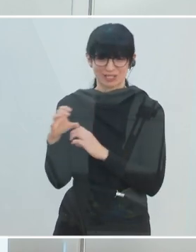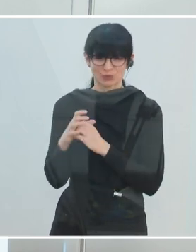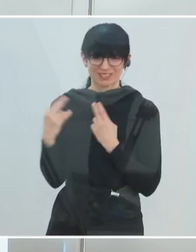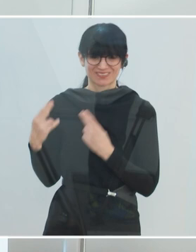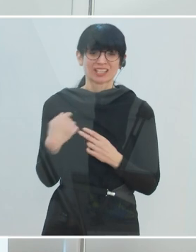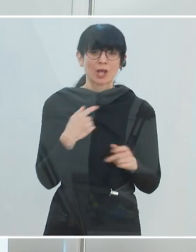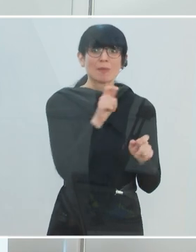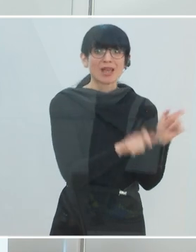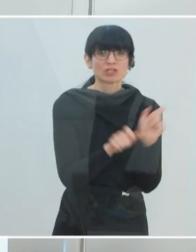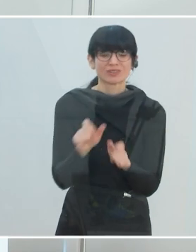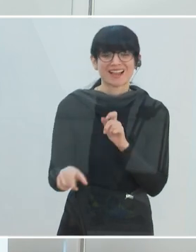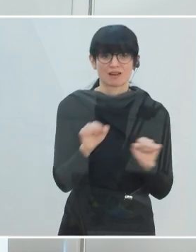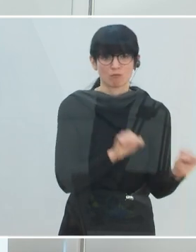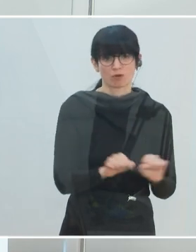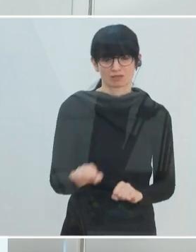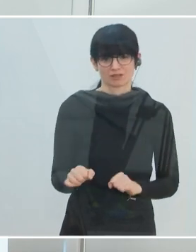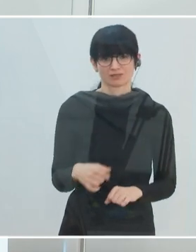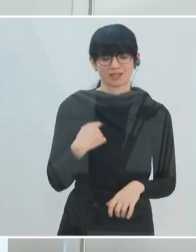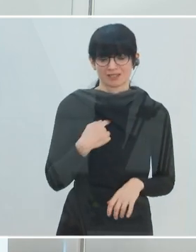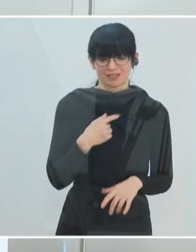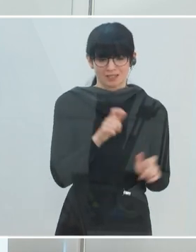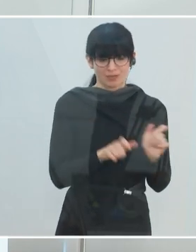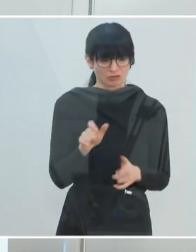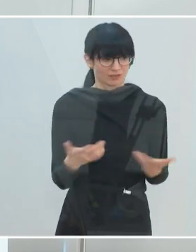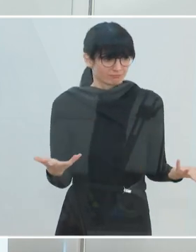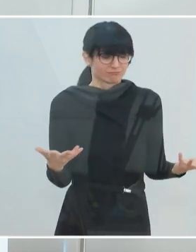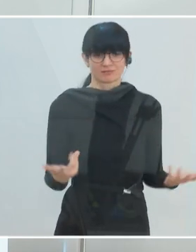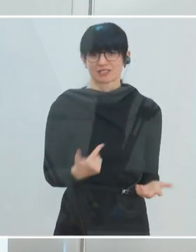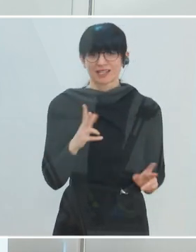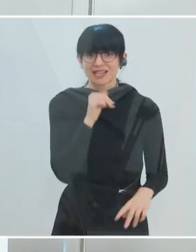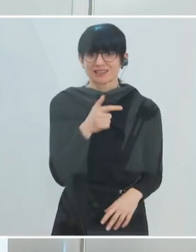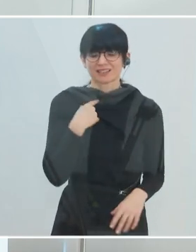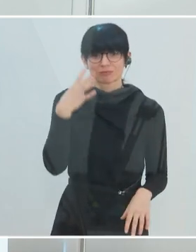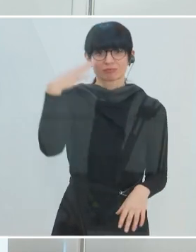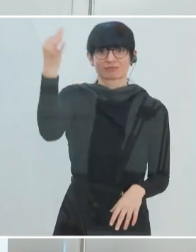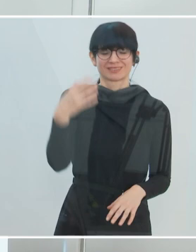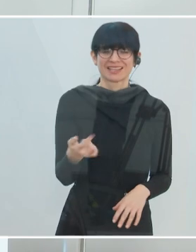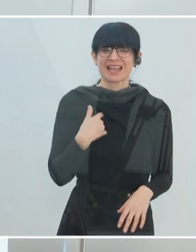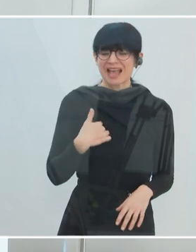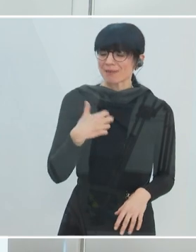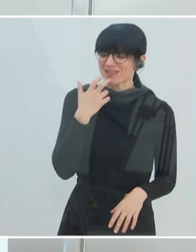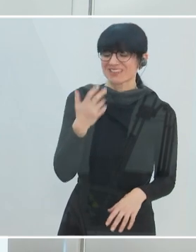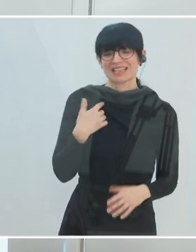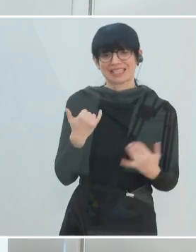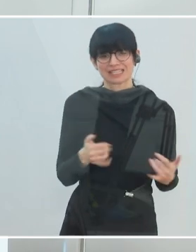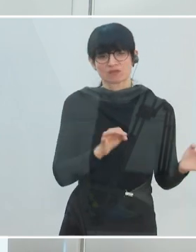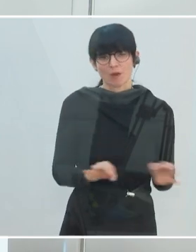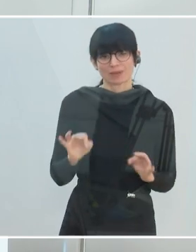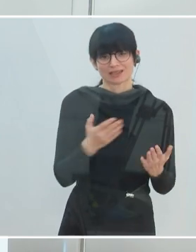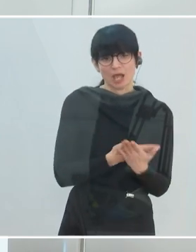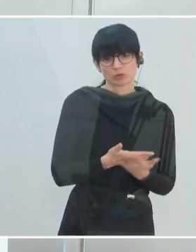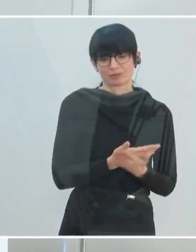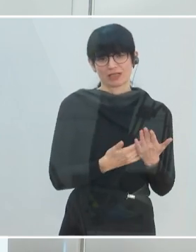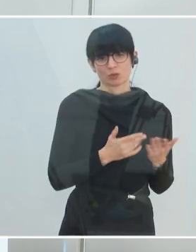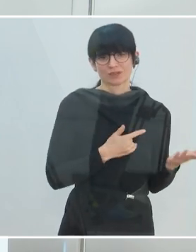sondern die personellen Möglichkeiten, die da sind. Und die kann ich nicht kurzfristig schaffen. Aber da versuchen wir die Weichenstellungen, Stichwort Ausbildung